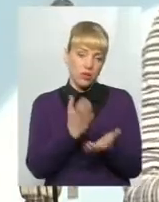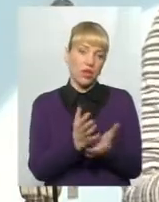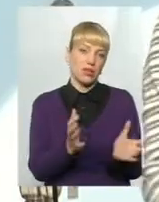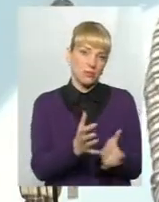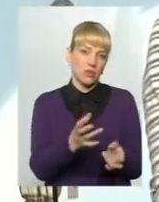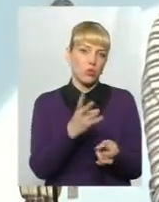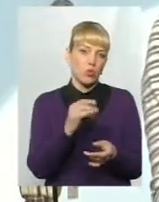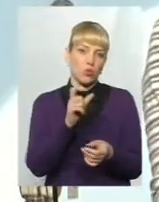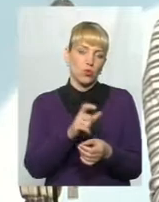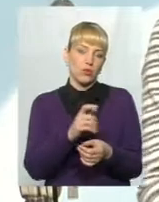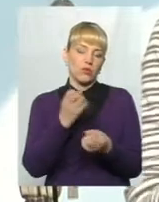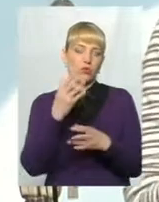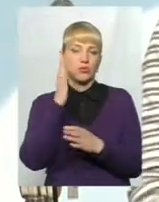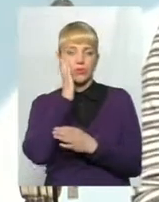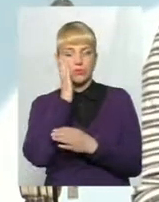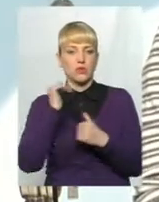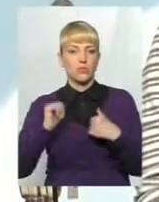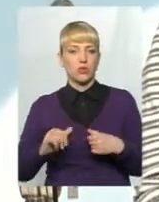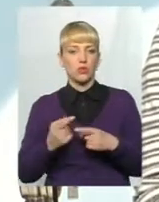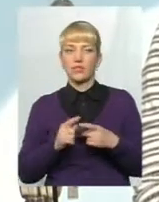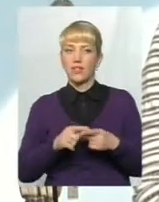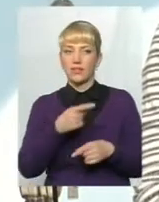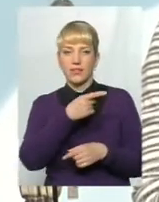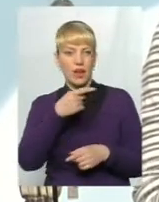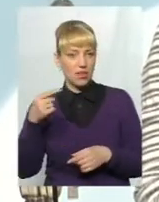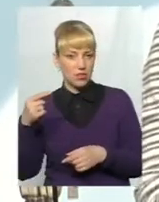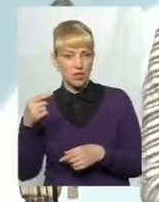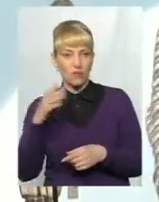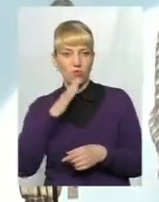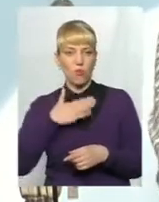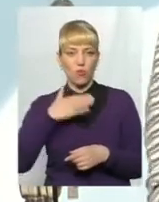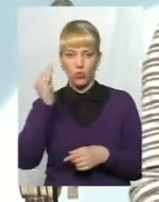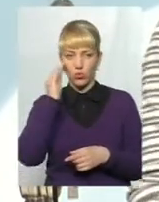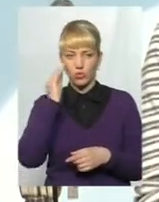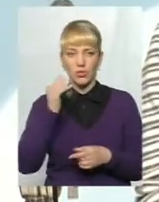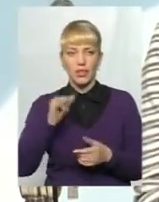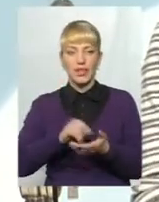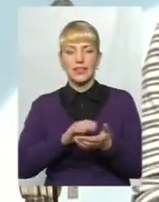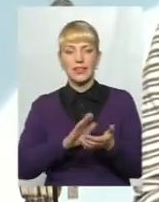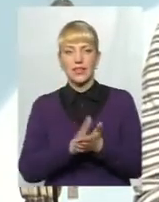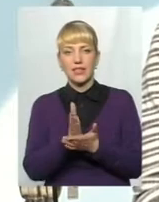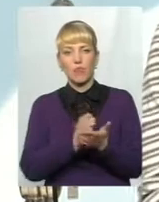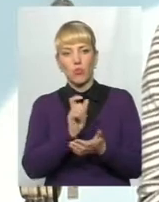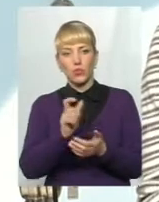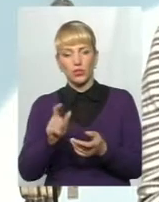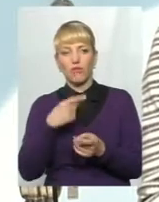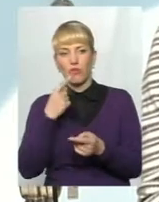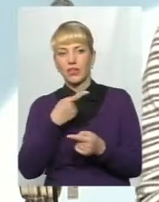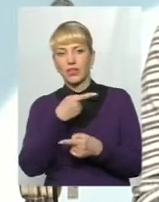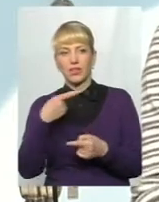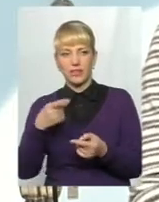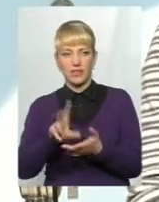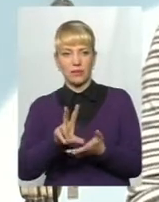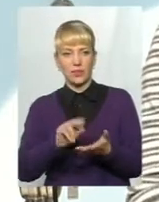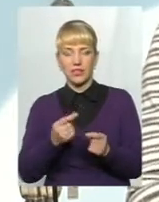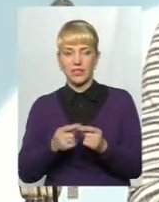людина легше, напевно, що спить. Тому це негативно, на мою думку. І дані посадовці, вони показують негативний приклад.